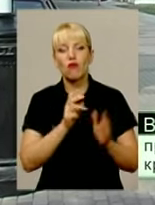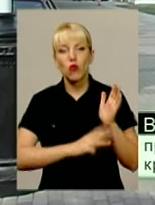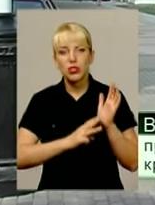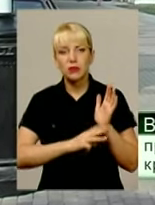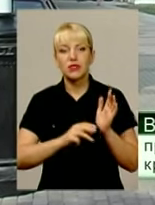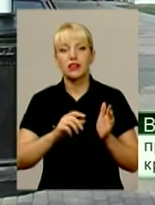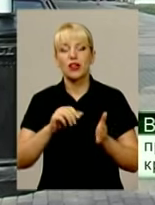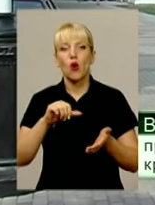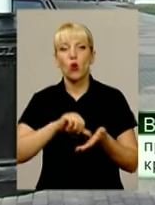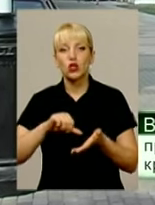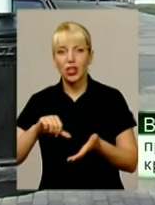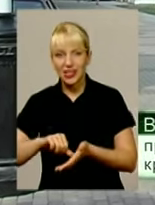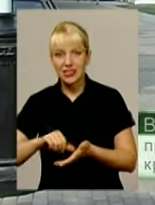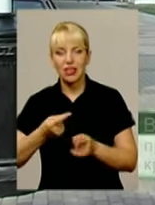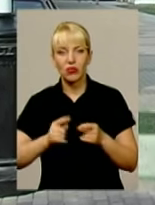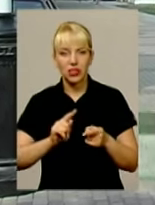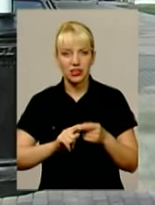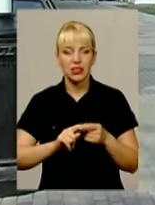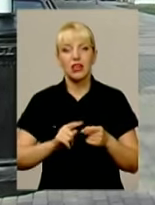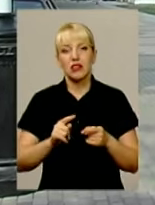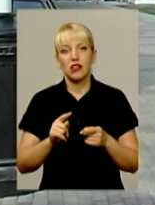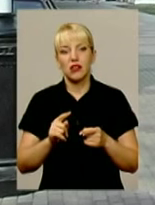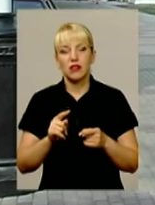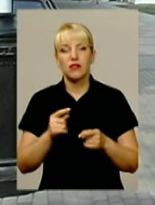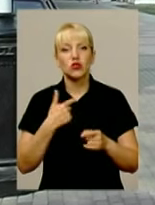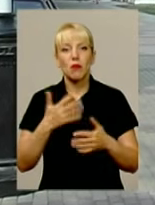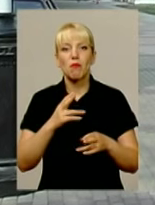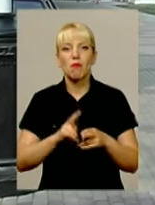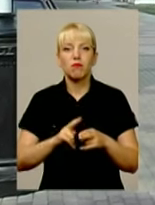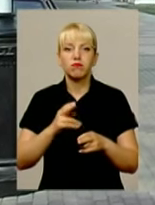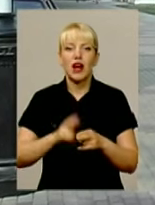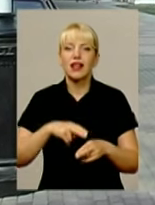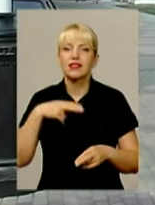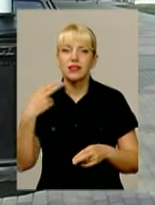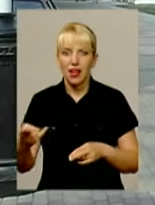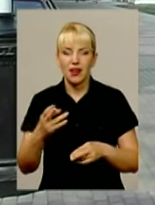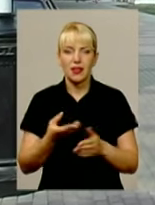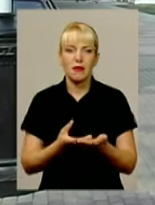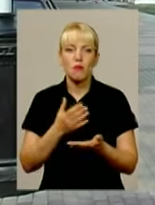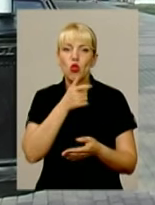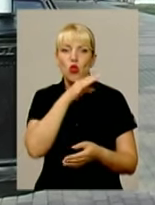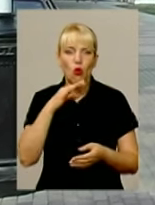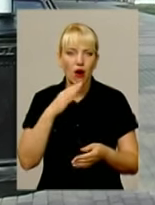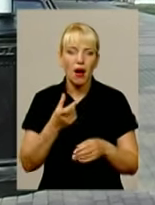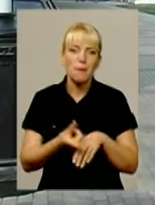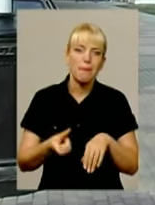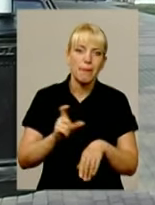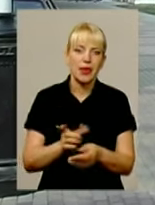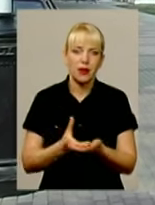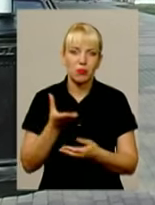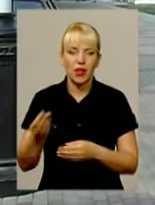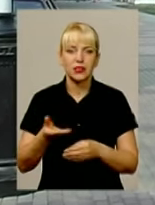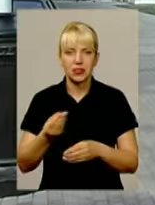виплатили, причому і переплатили їх навіть. Тобто банки нічого не втрачали, вони вже заробляли. Хочуть заробляти ще більше,